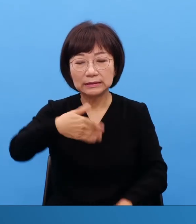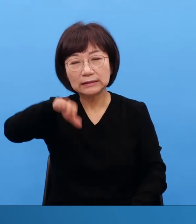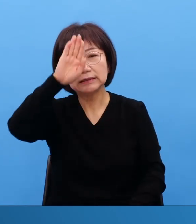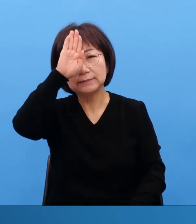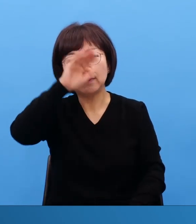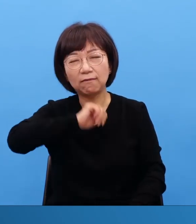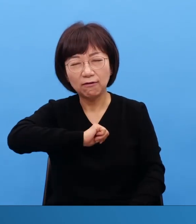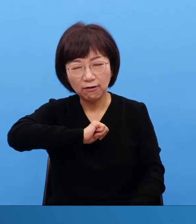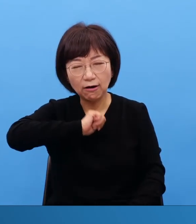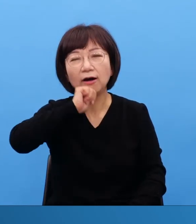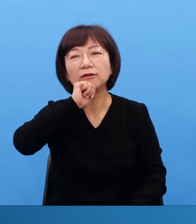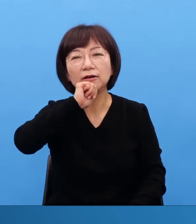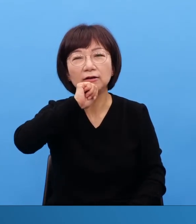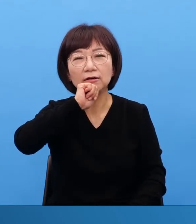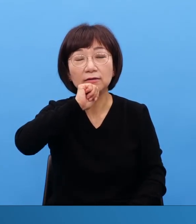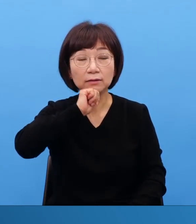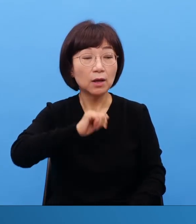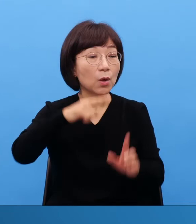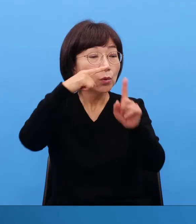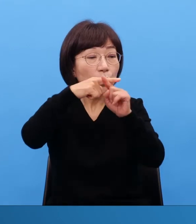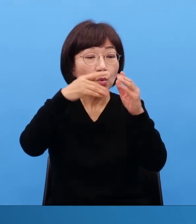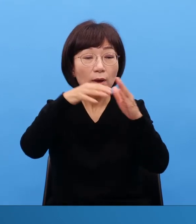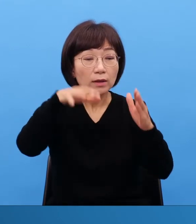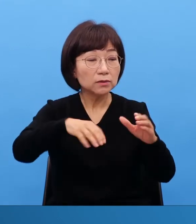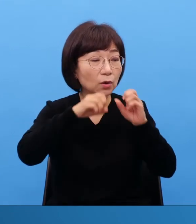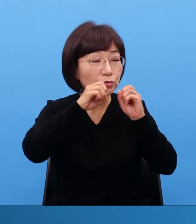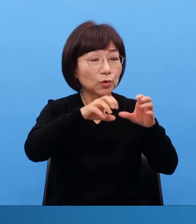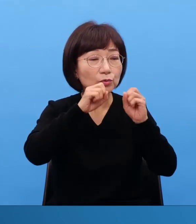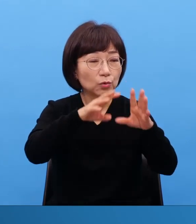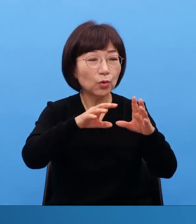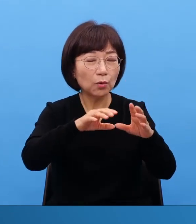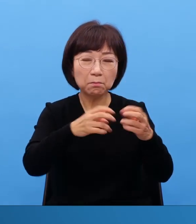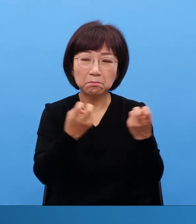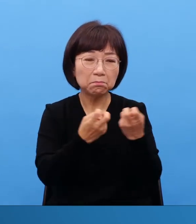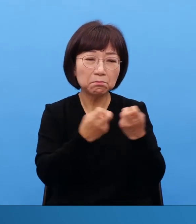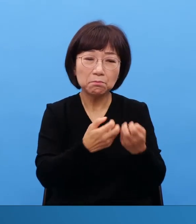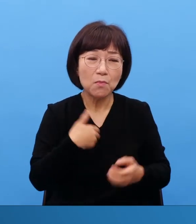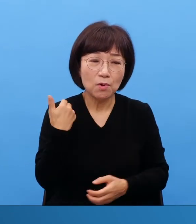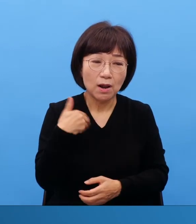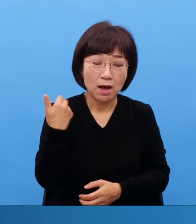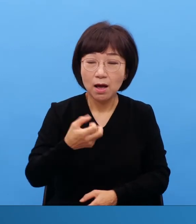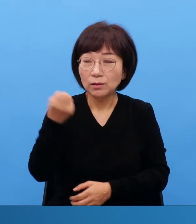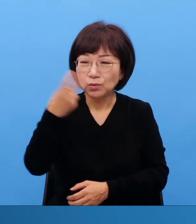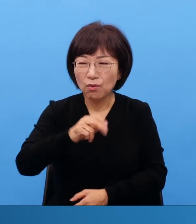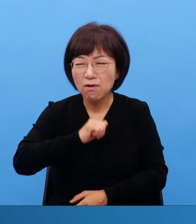교회가 전도할 줄 모르고 병든 자가 많고 가난한 자가 많아요